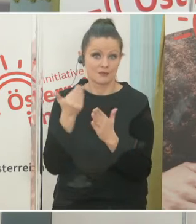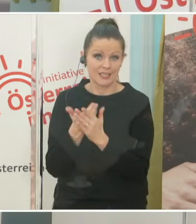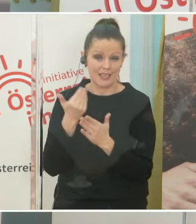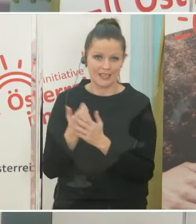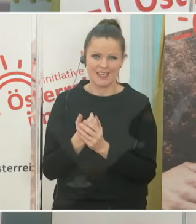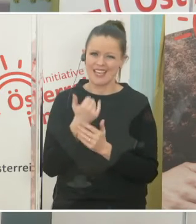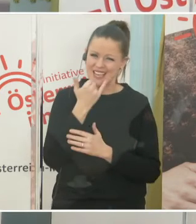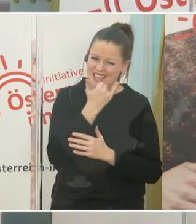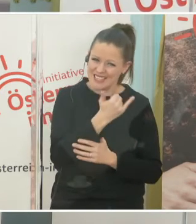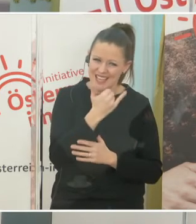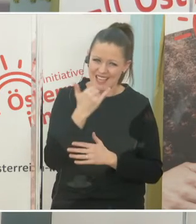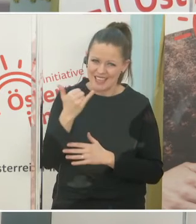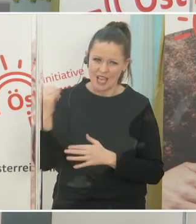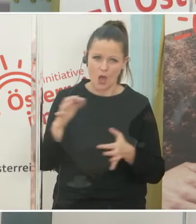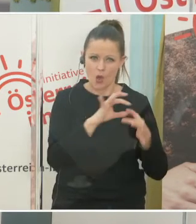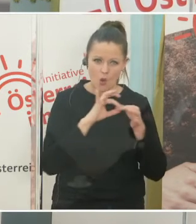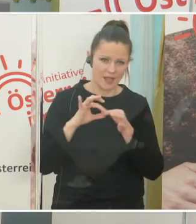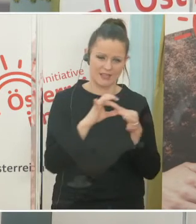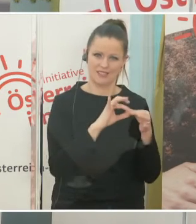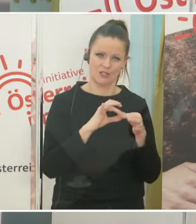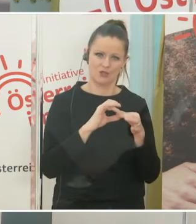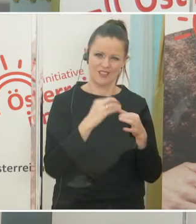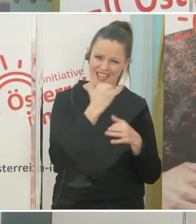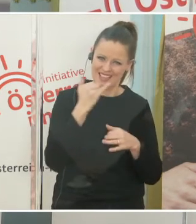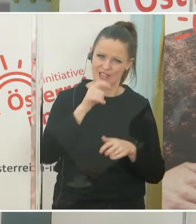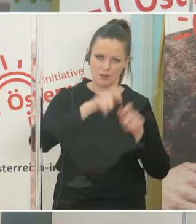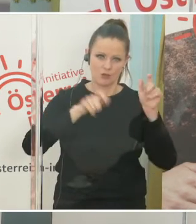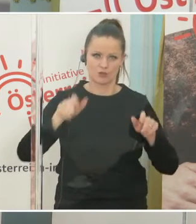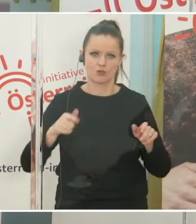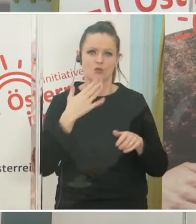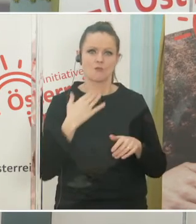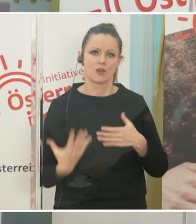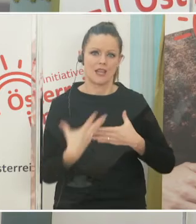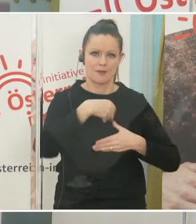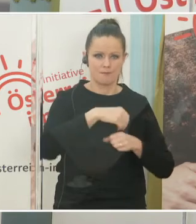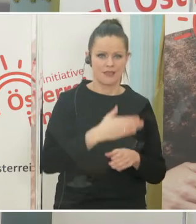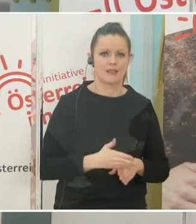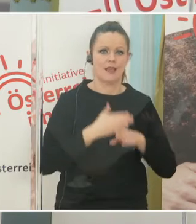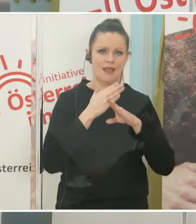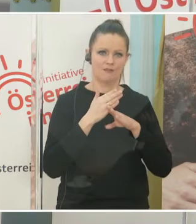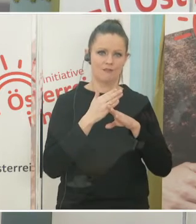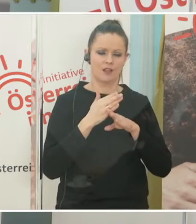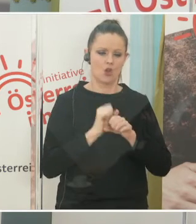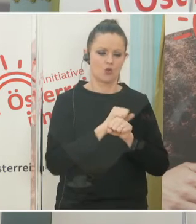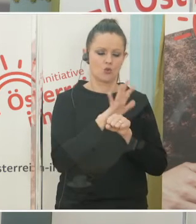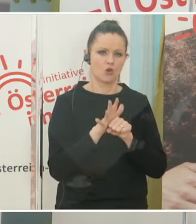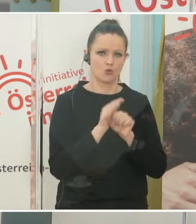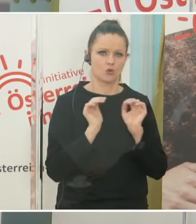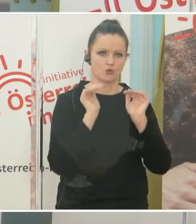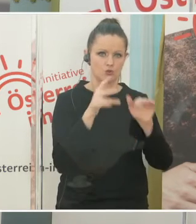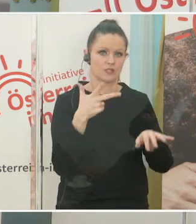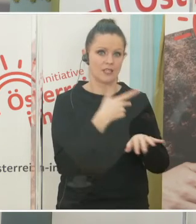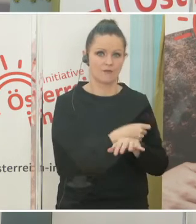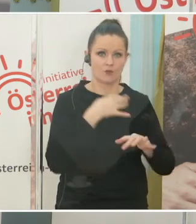jedem, jeder Organisation, die daran mithelfen will, über die Corona-Schutzimpfung zu informieren, kann Teil